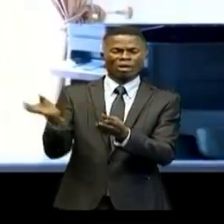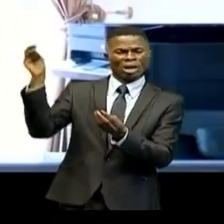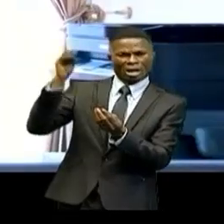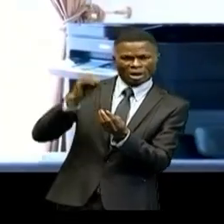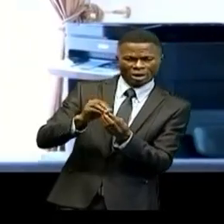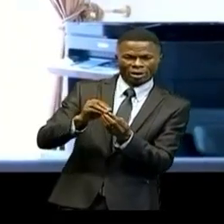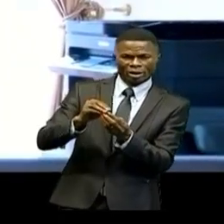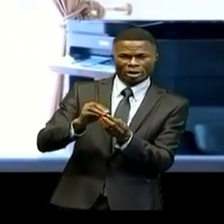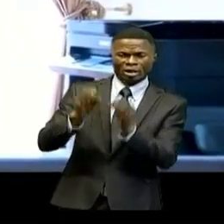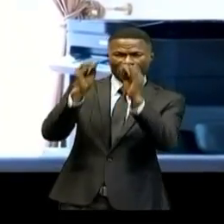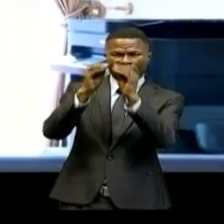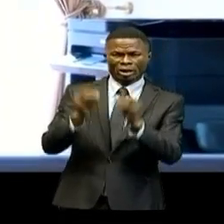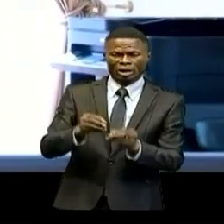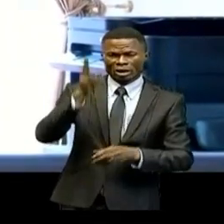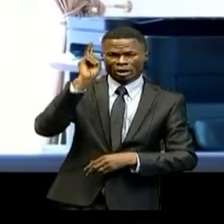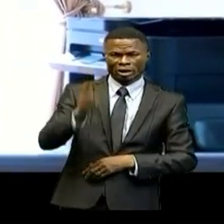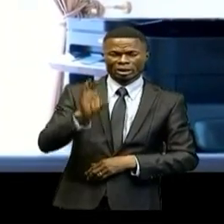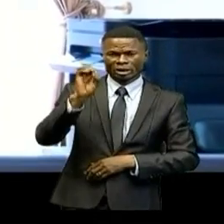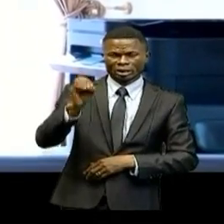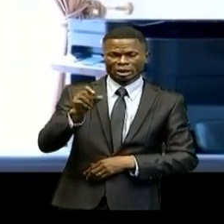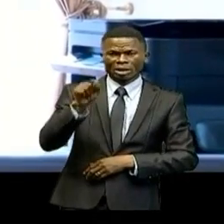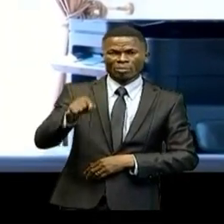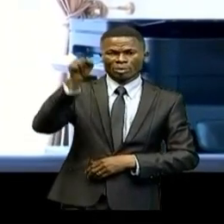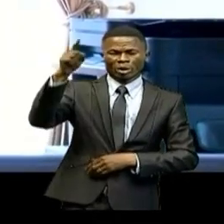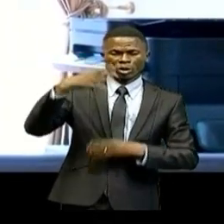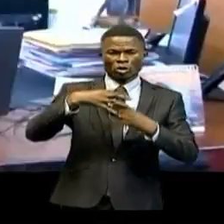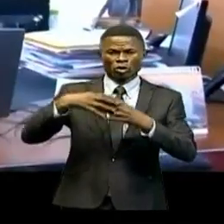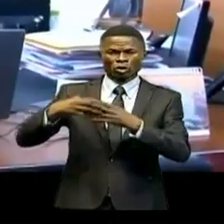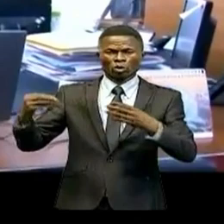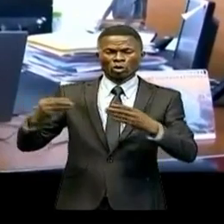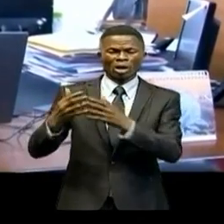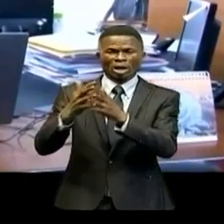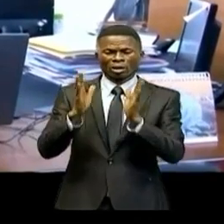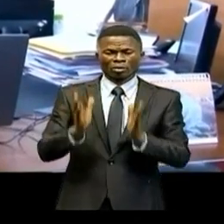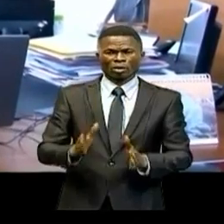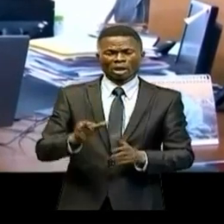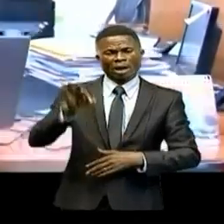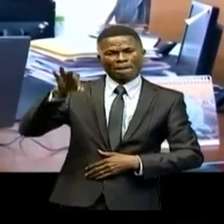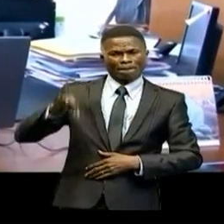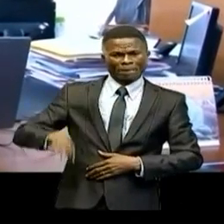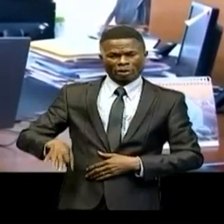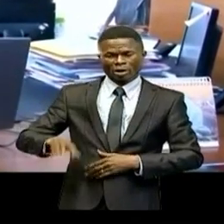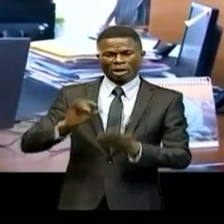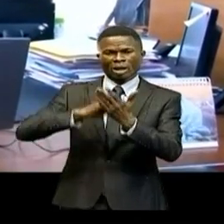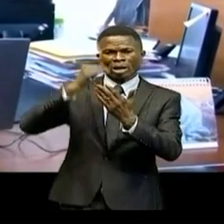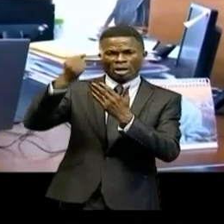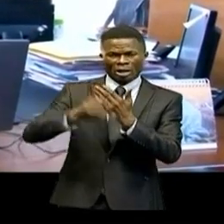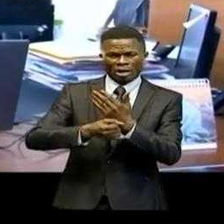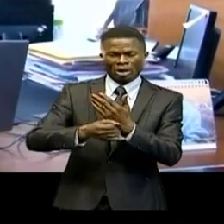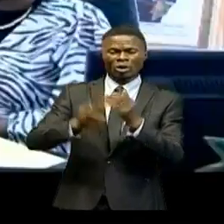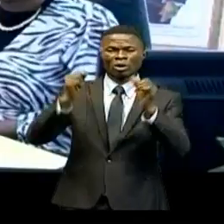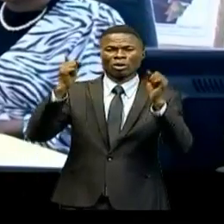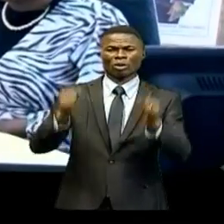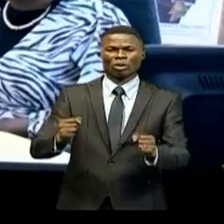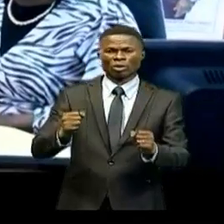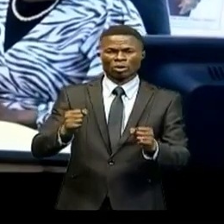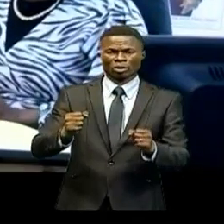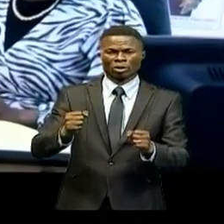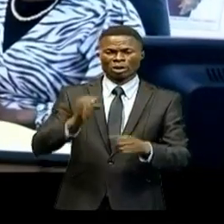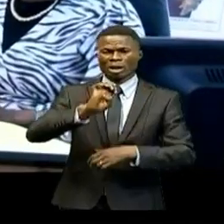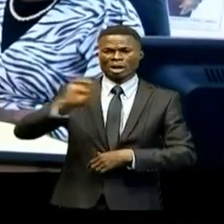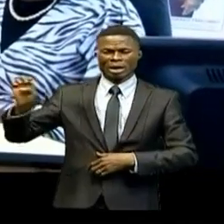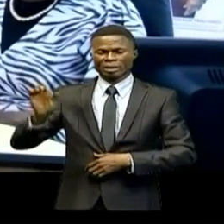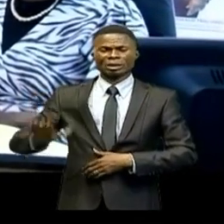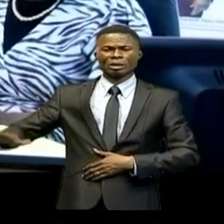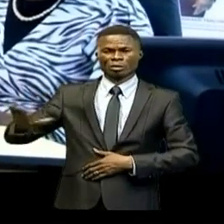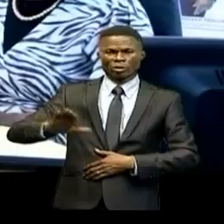d'un montant de 250 millions de dollars américains en faveur du projet pour la stabilisation de l'Est et de notre pays